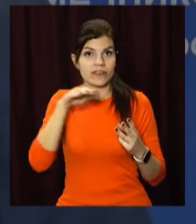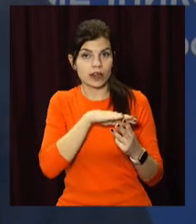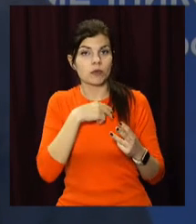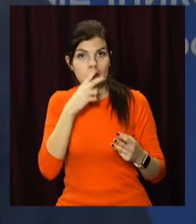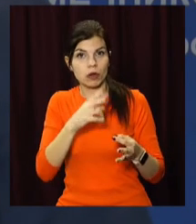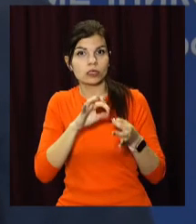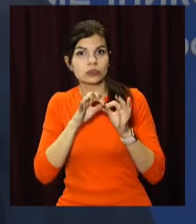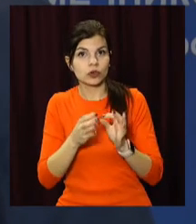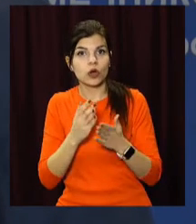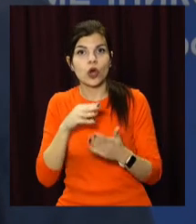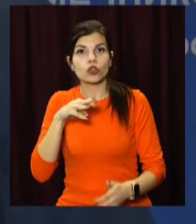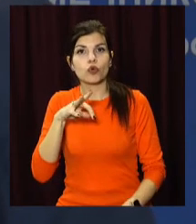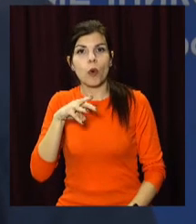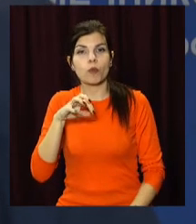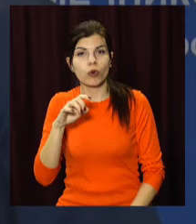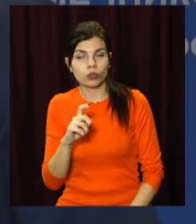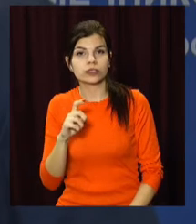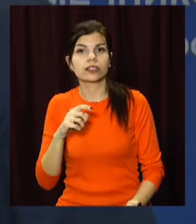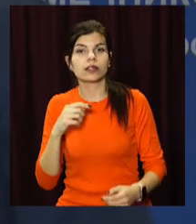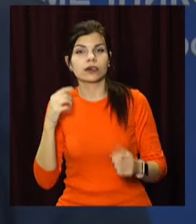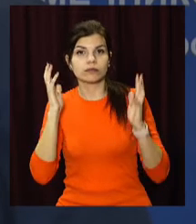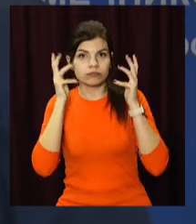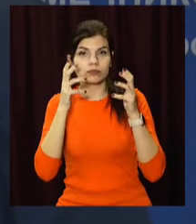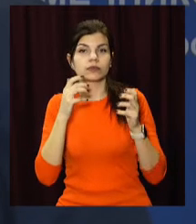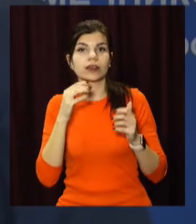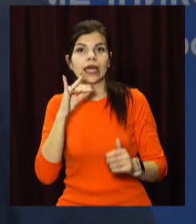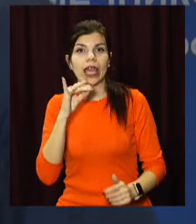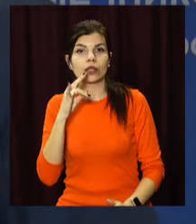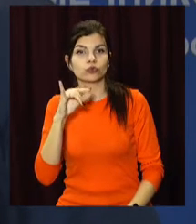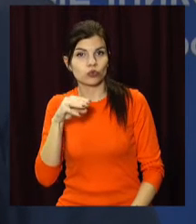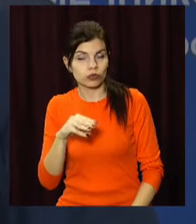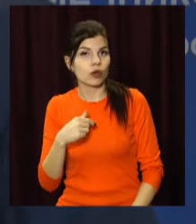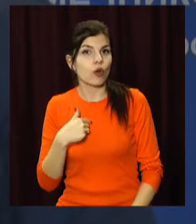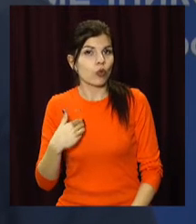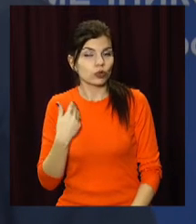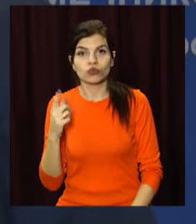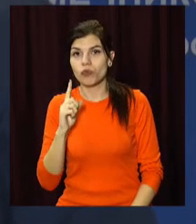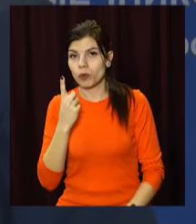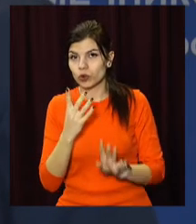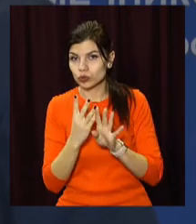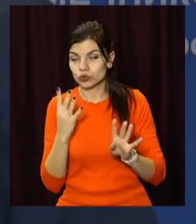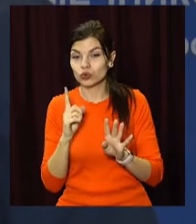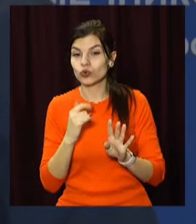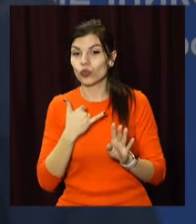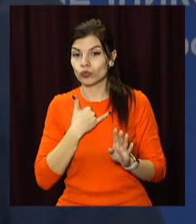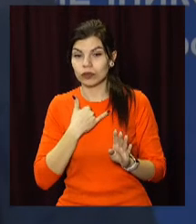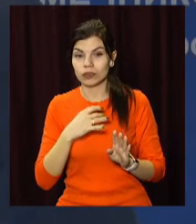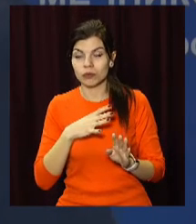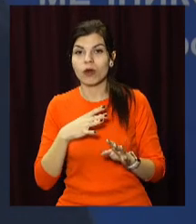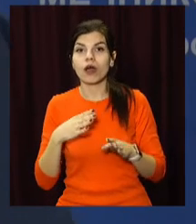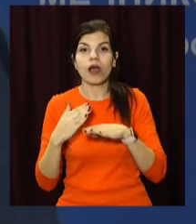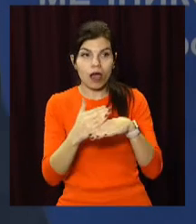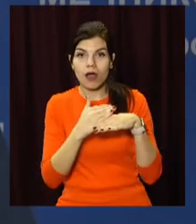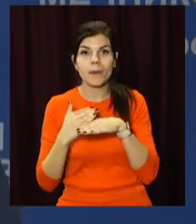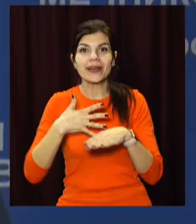ускладнень тромбозів, інсультів. І це дуже насторожує. Хочеться, в першу чергу, щоб в нас був колективний імунітет. А